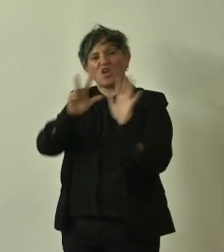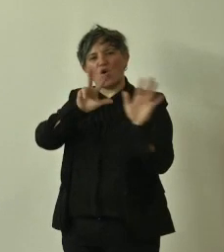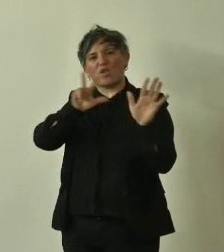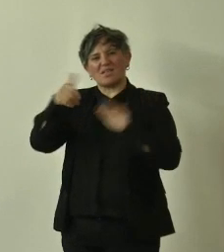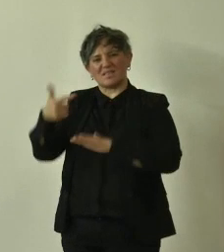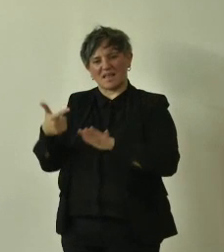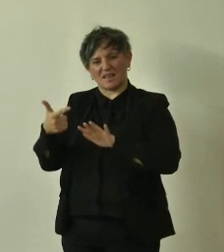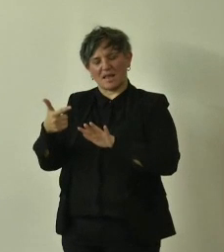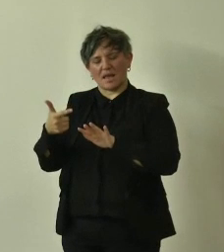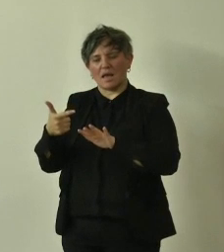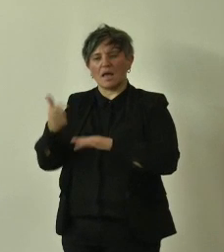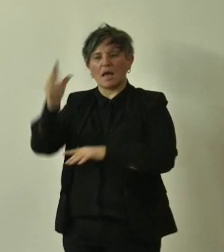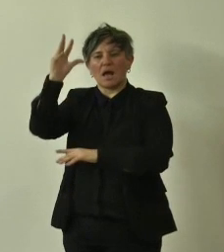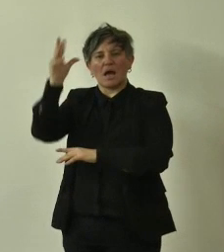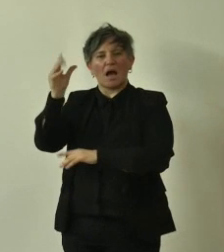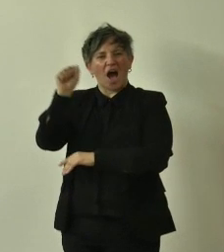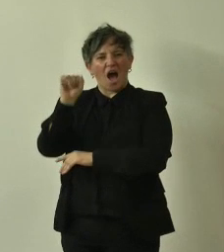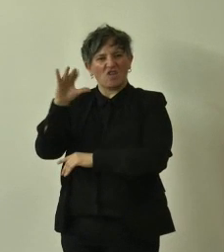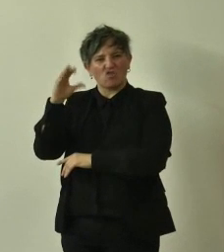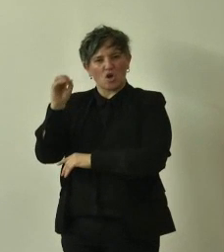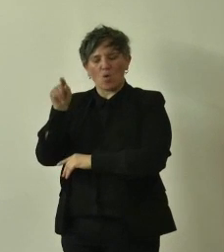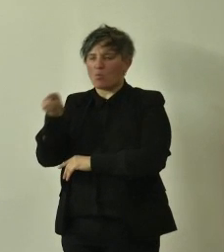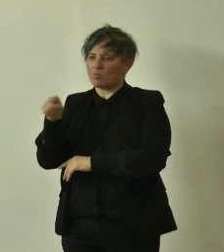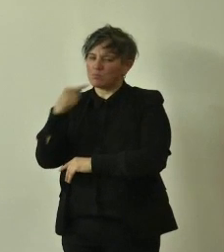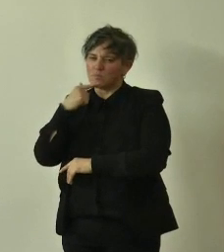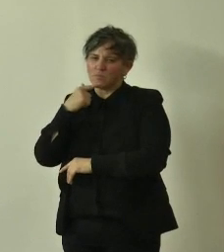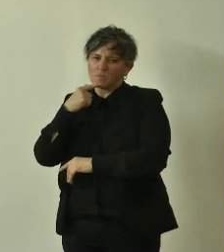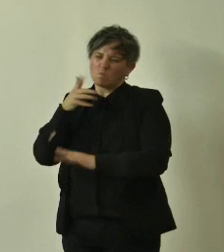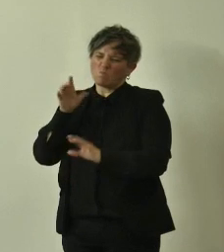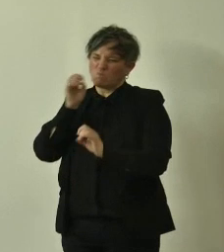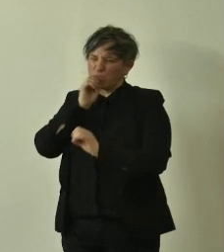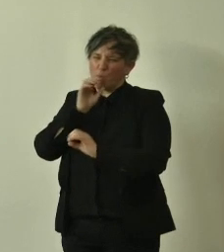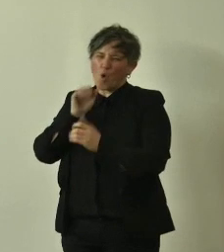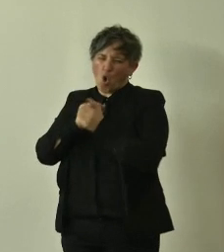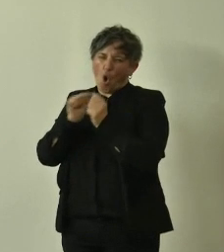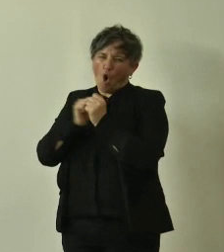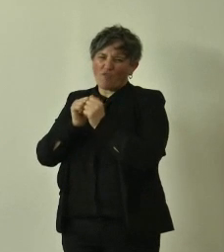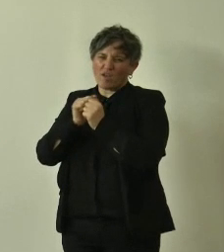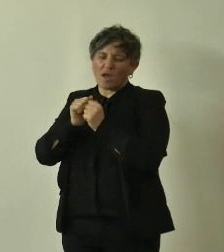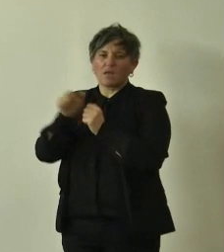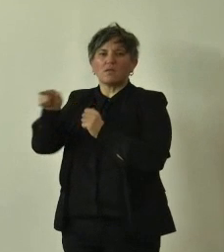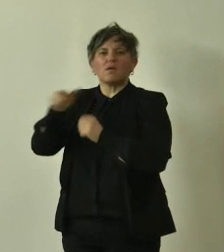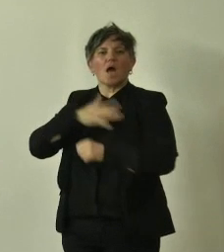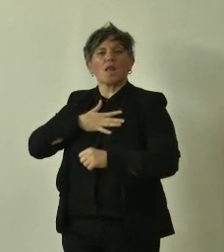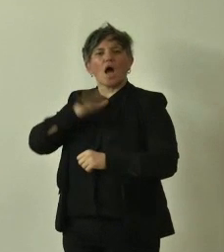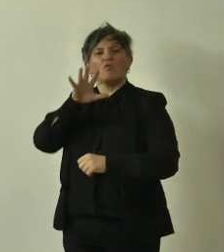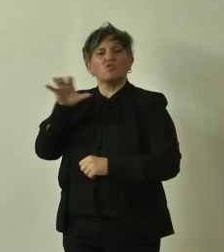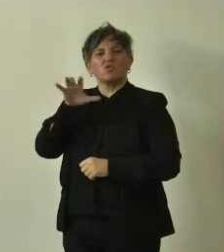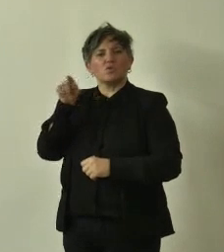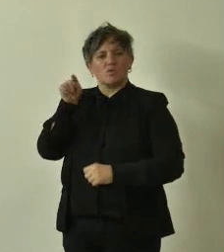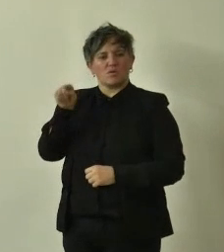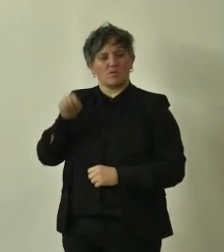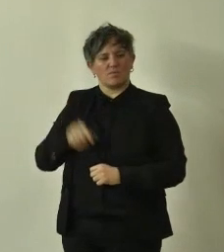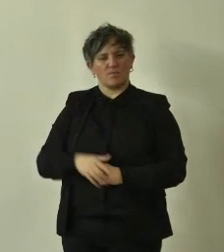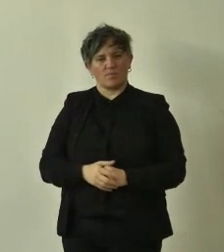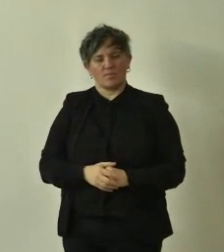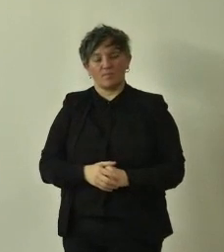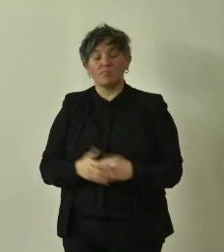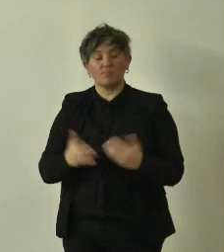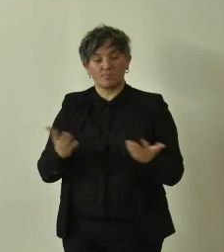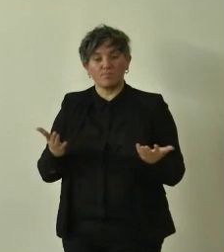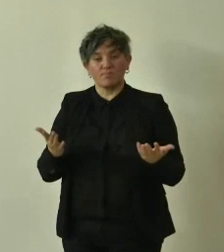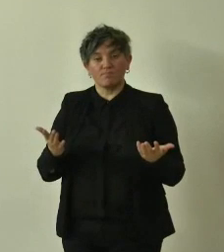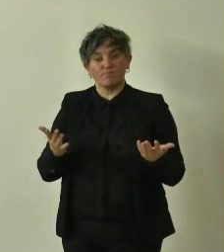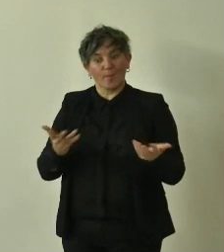piuttosto malmesso ma viene attribuita a questa pianta un'età di 500 anni e